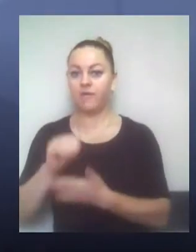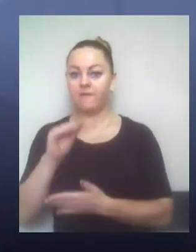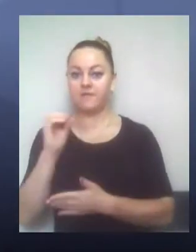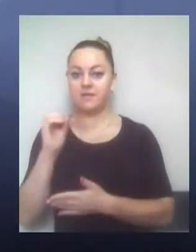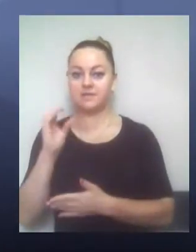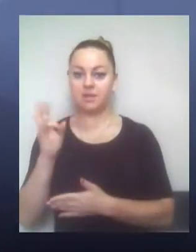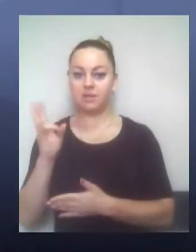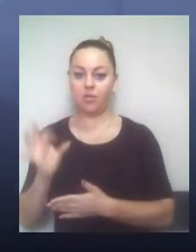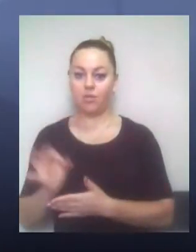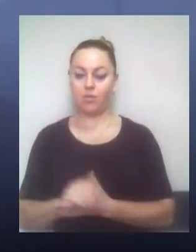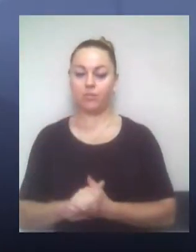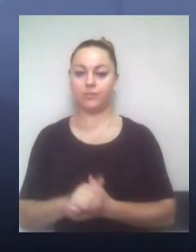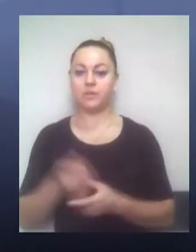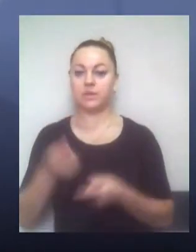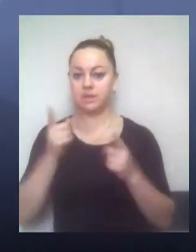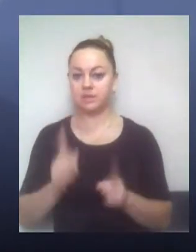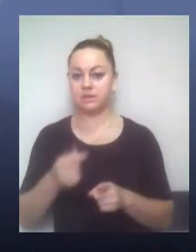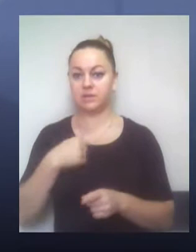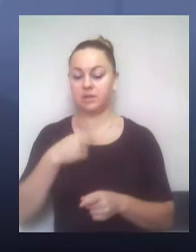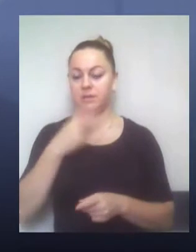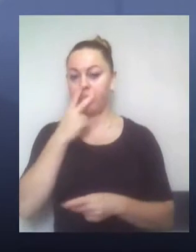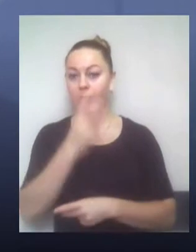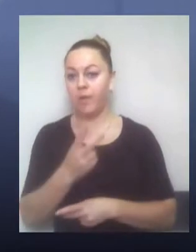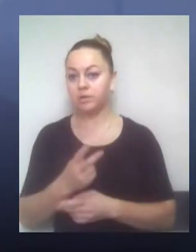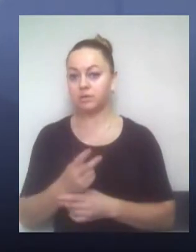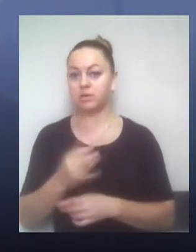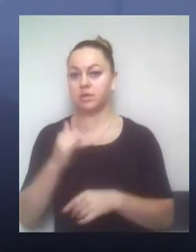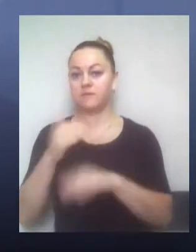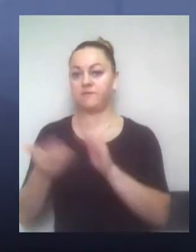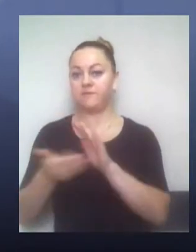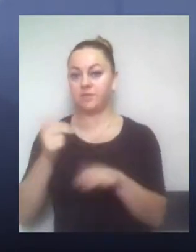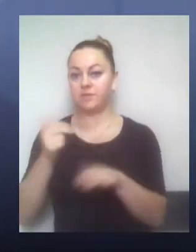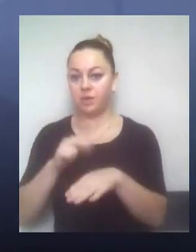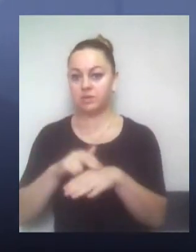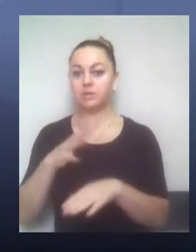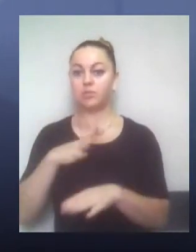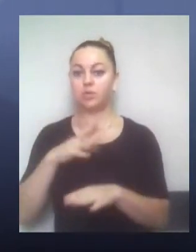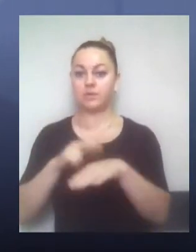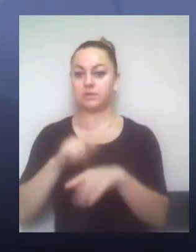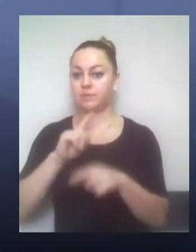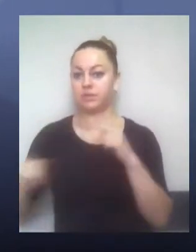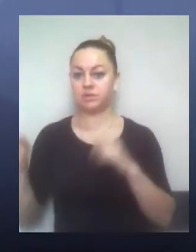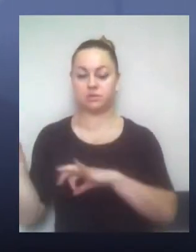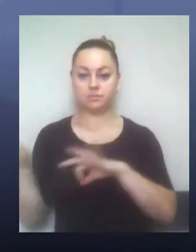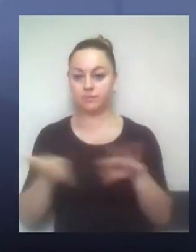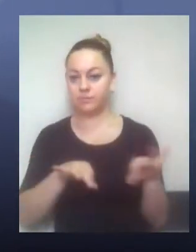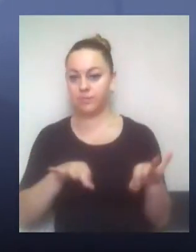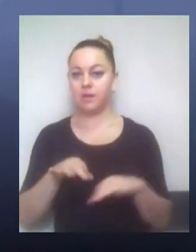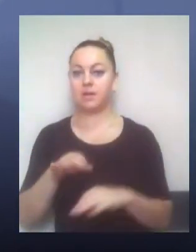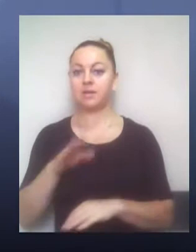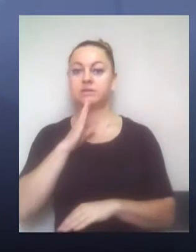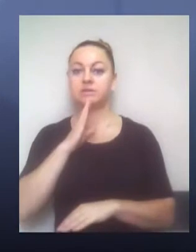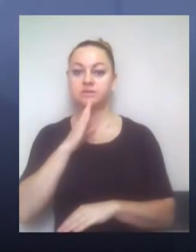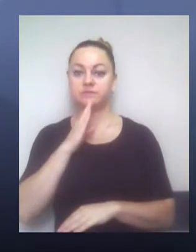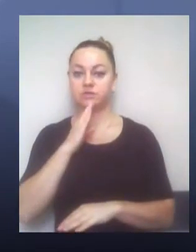Да, действительно, демонтаж происходив. Поліція перший раз приїхала дуже быстро. Приїхала одна дівушка всього